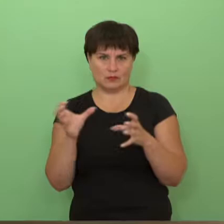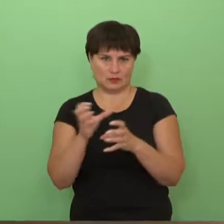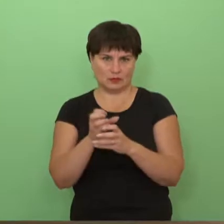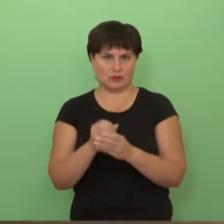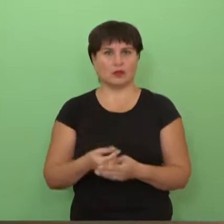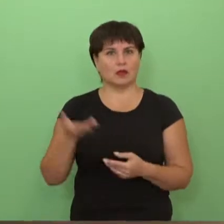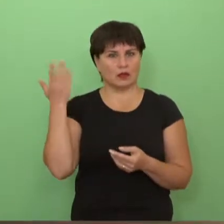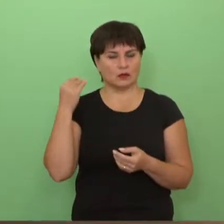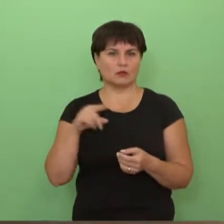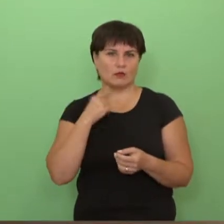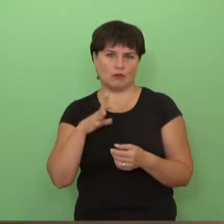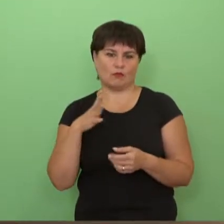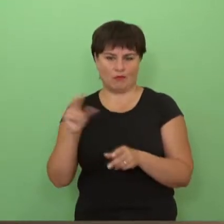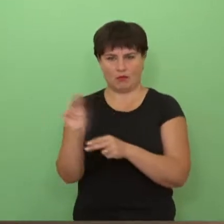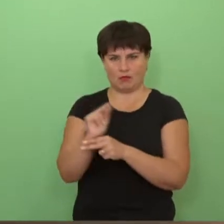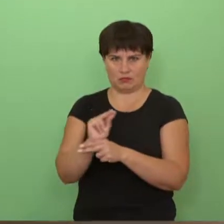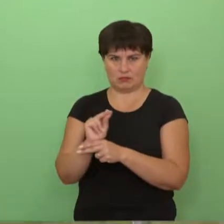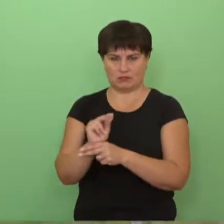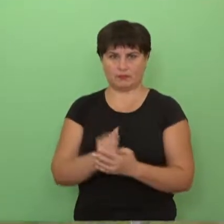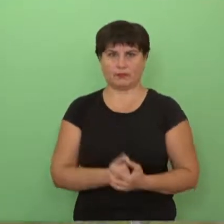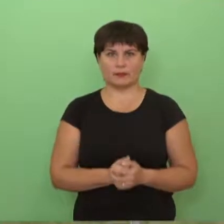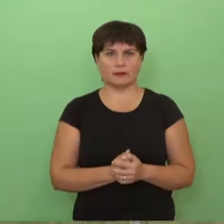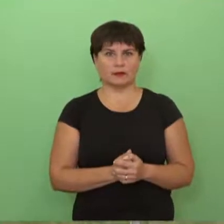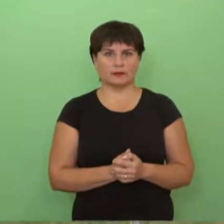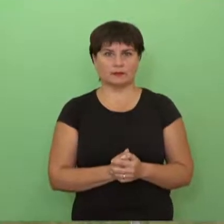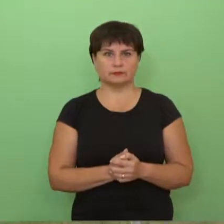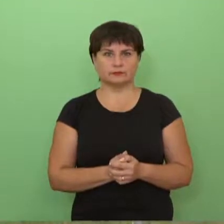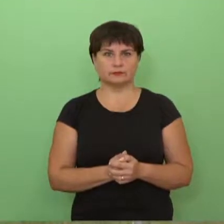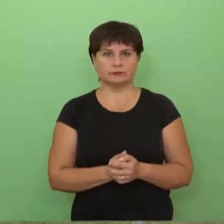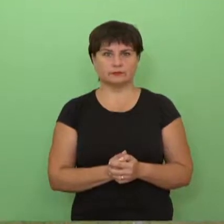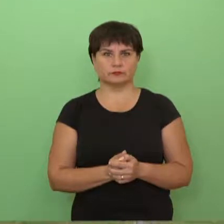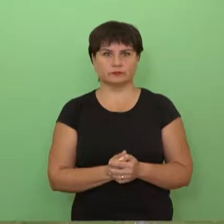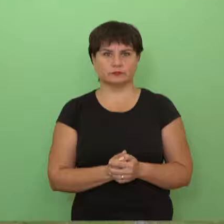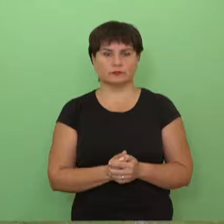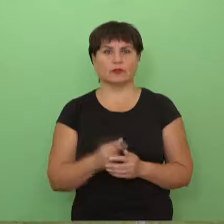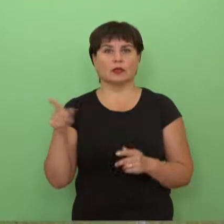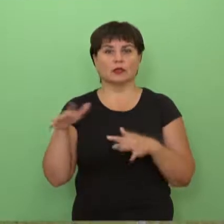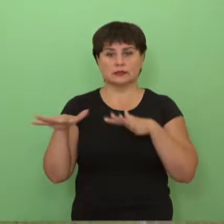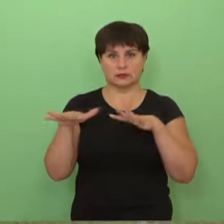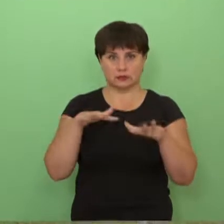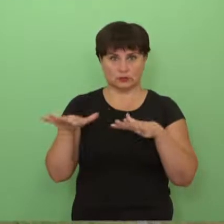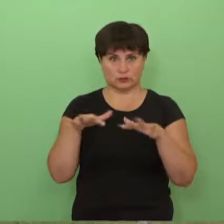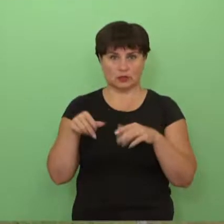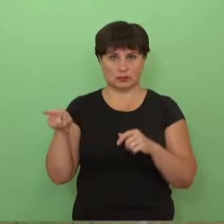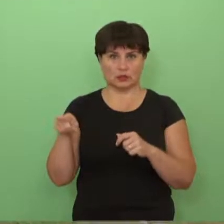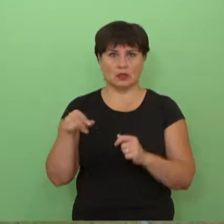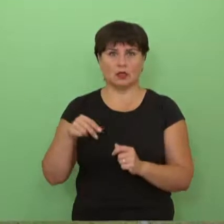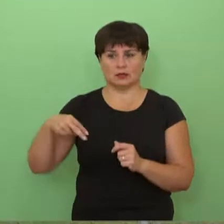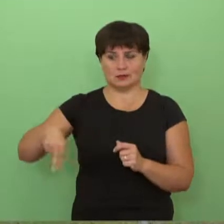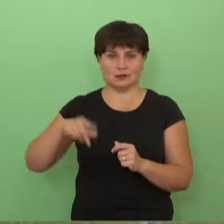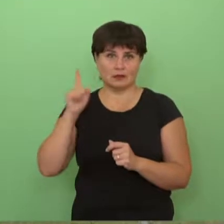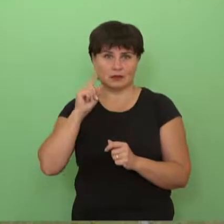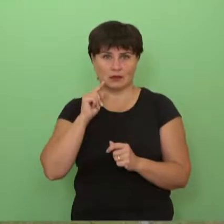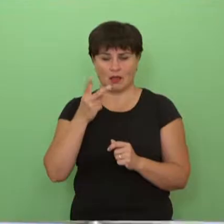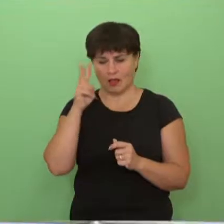skaičių, kuris seniau galbūt daugiau gydydavosi. Apžvelgdama kėdainių lygoninės finansinę pirmojo pusmečio situaciją, rita